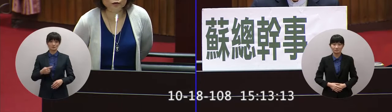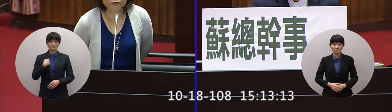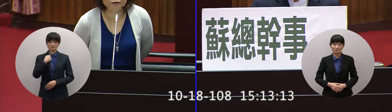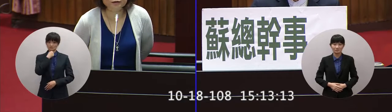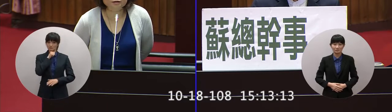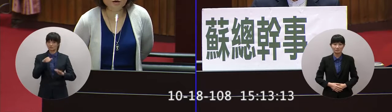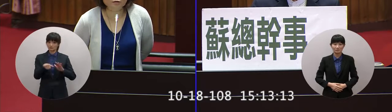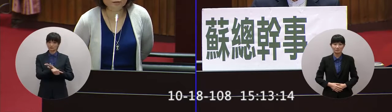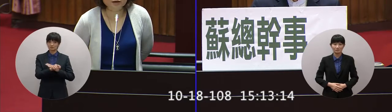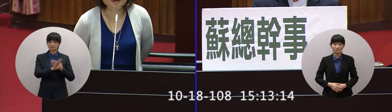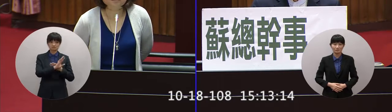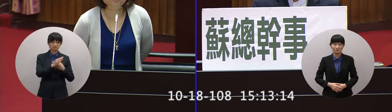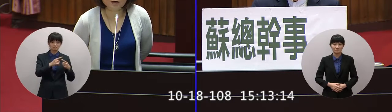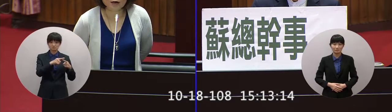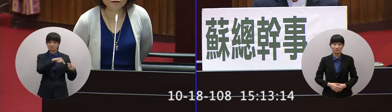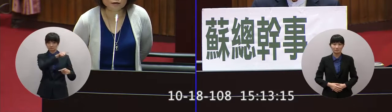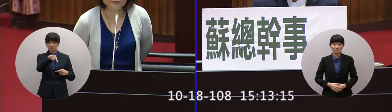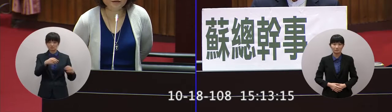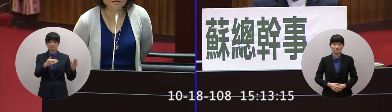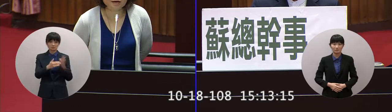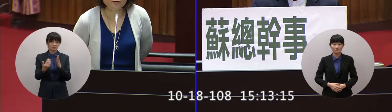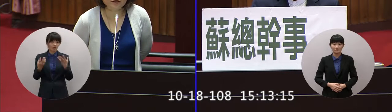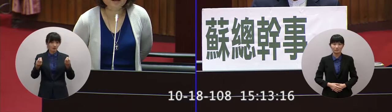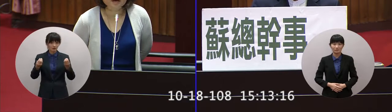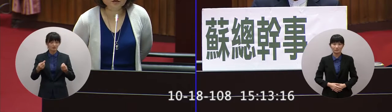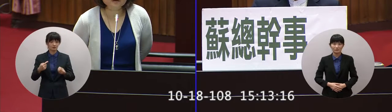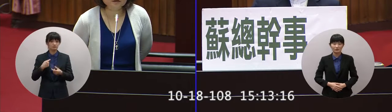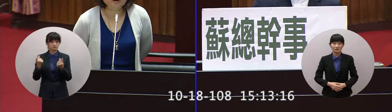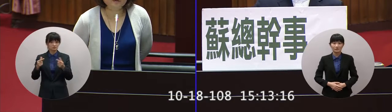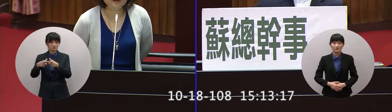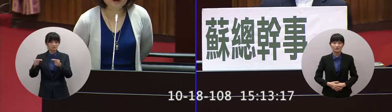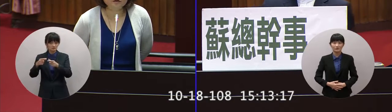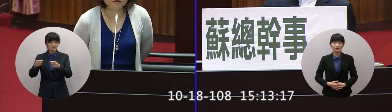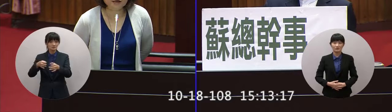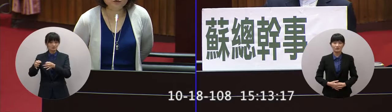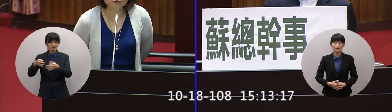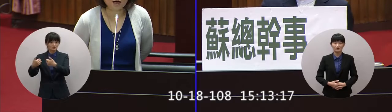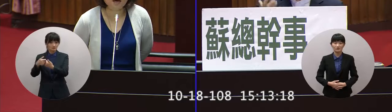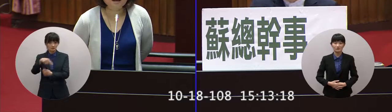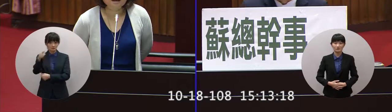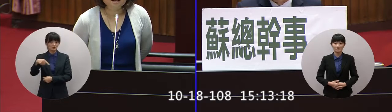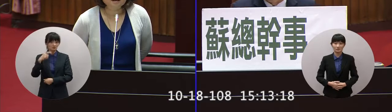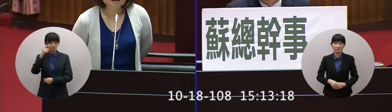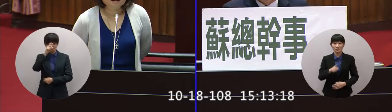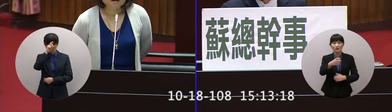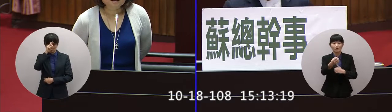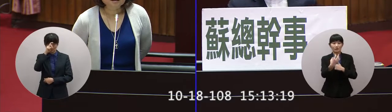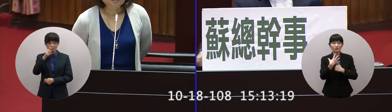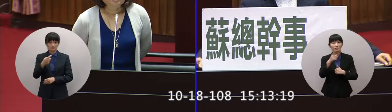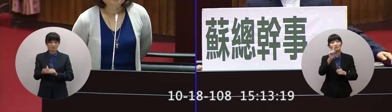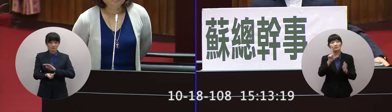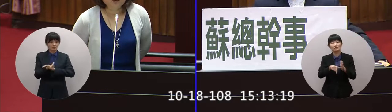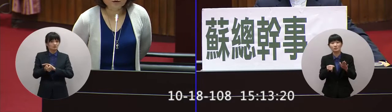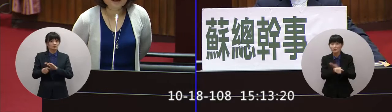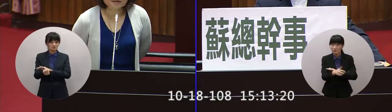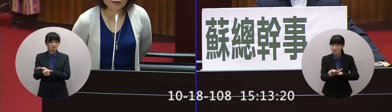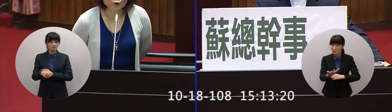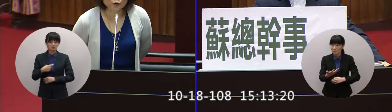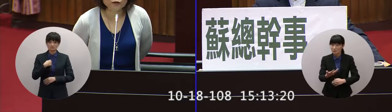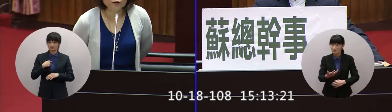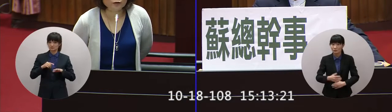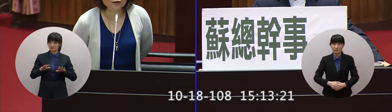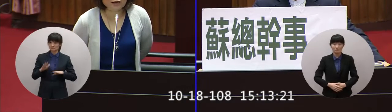至很多都是希望我們能加入包含日本的商會都希望我們能夠加入啊你告訴我什麼時候可以加入那我們